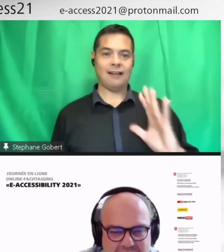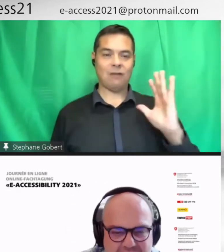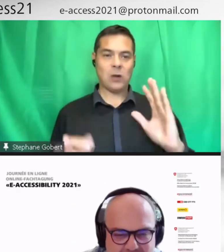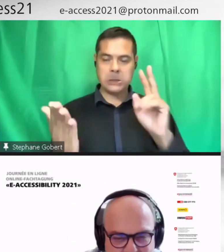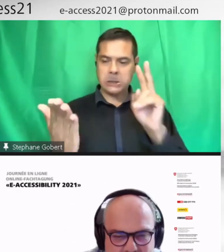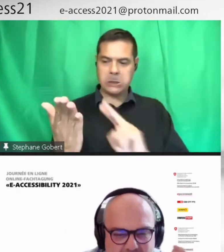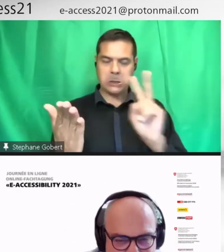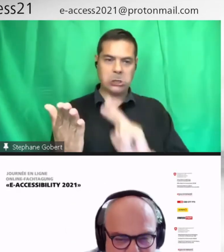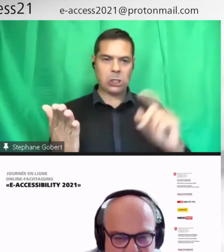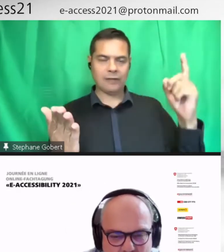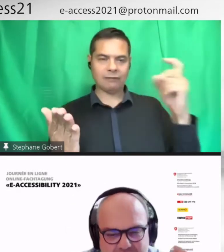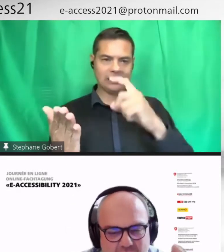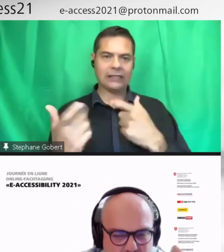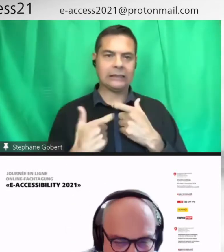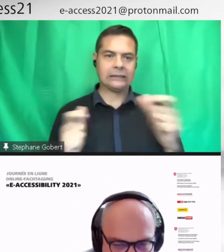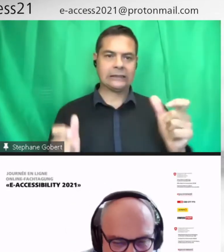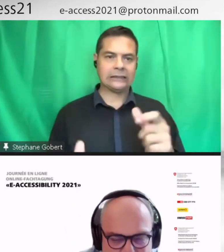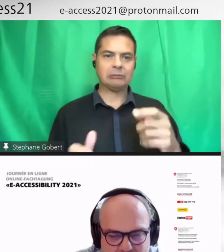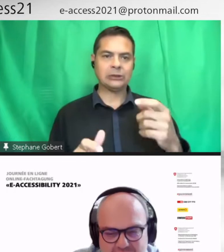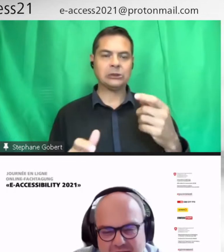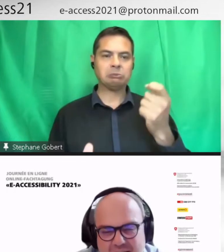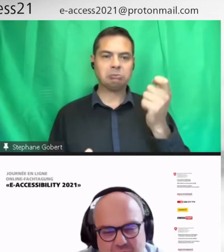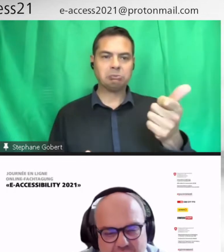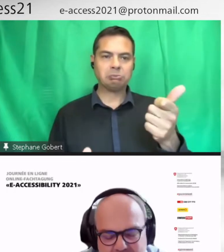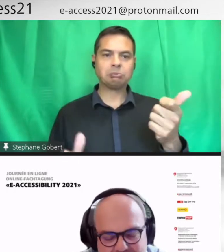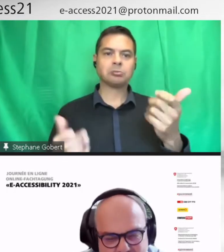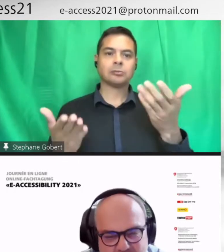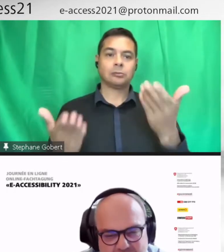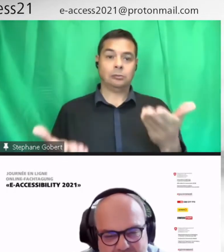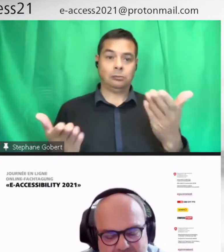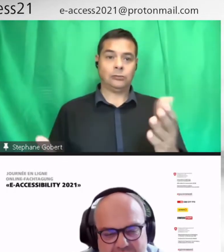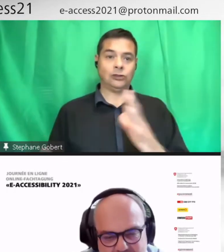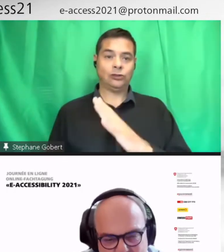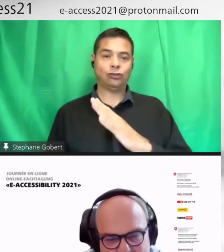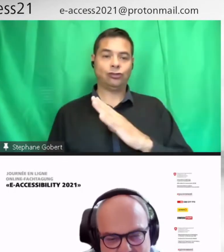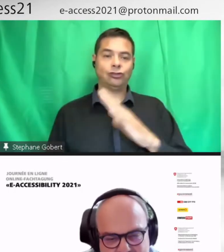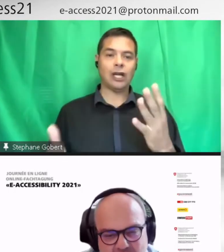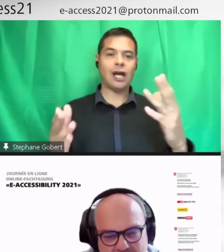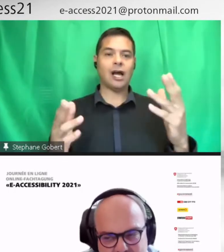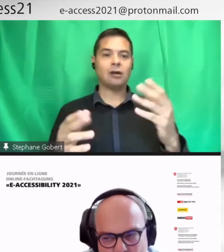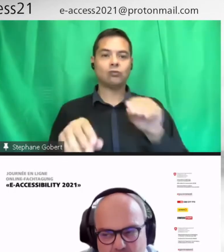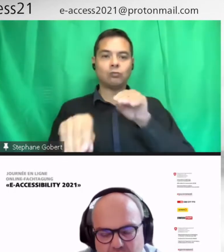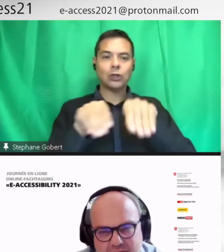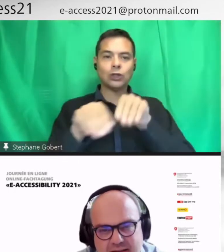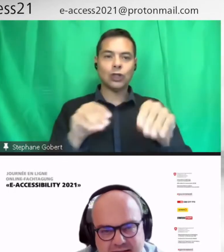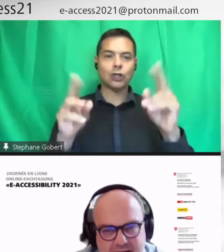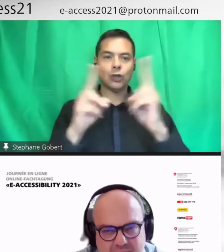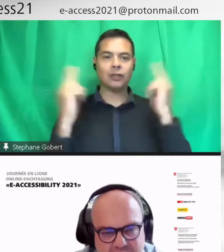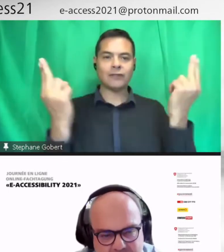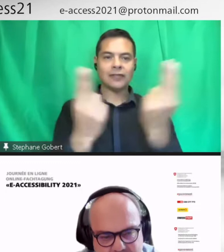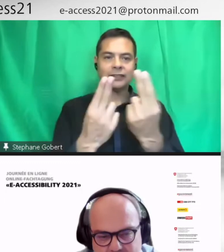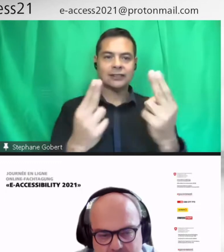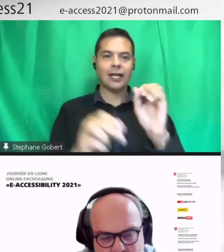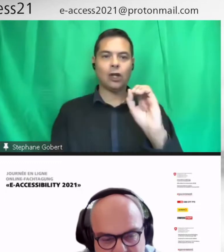avec des éléments qui sont plutôt en design universel numérique, donc qui augmente l